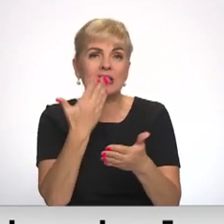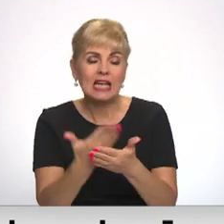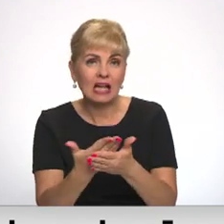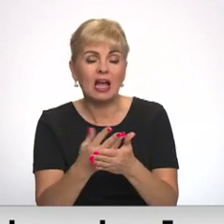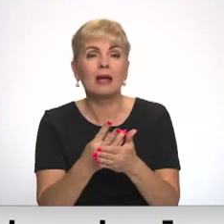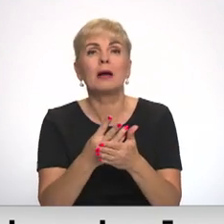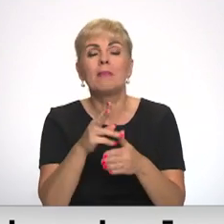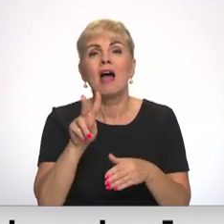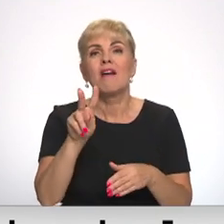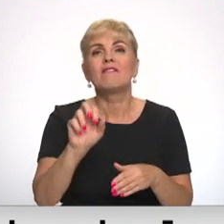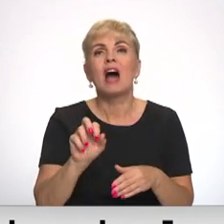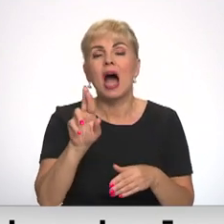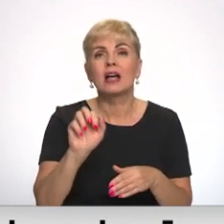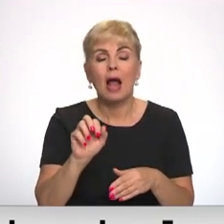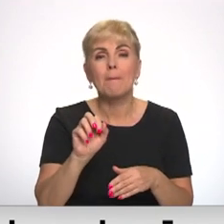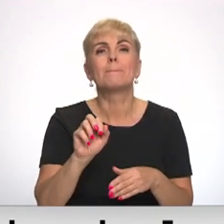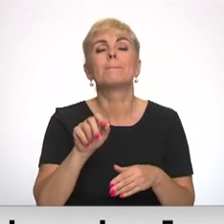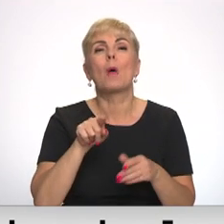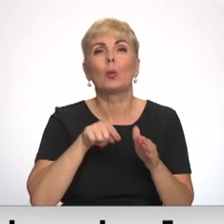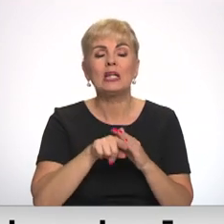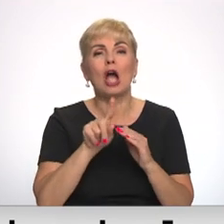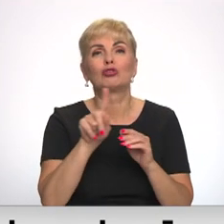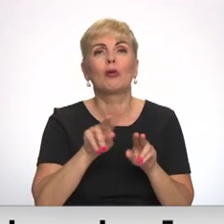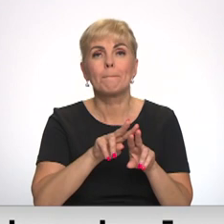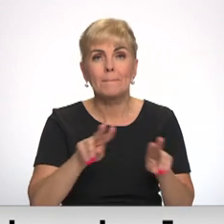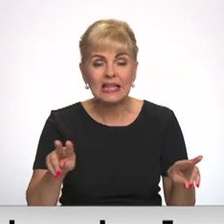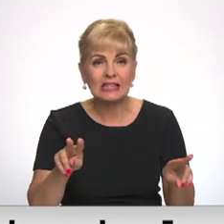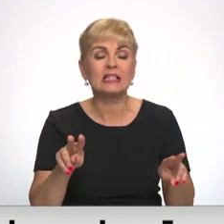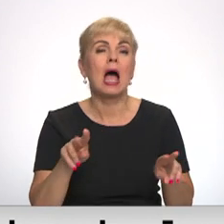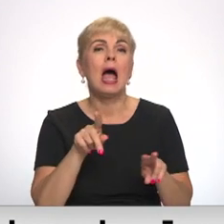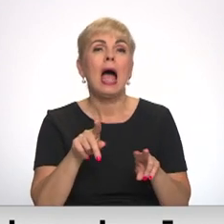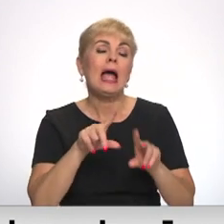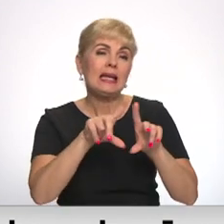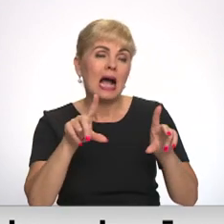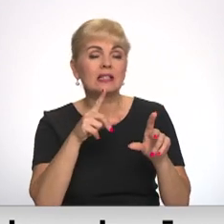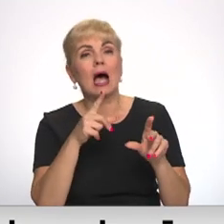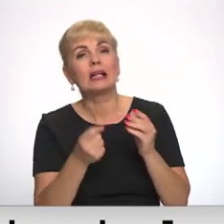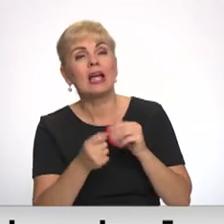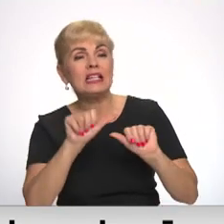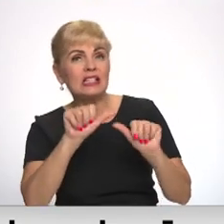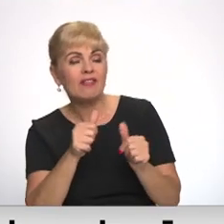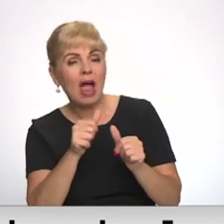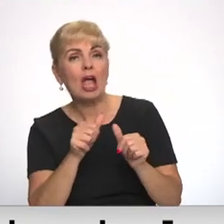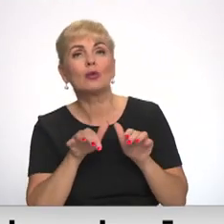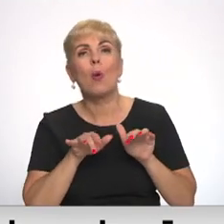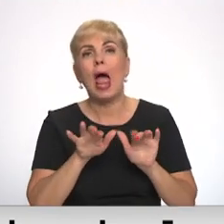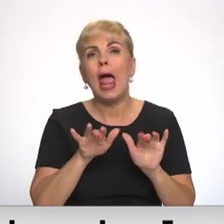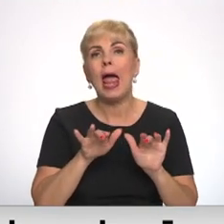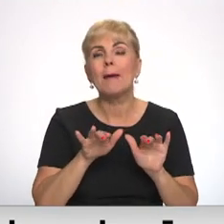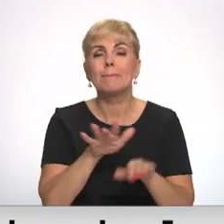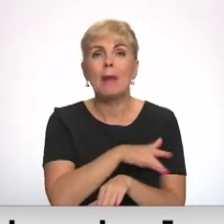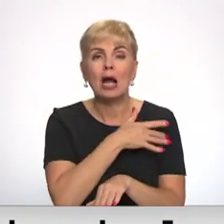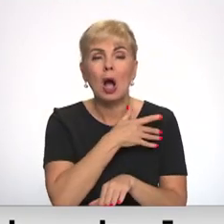ministrijai e-pakalpojumu sistēmas uzlabošanai. Piemēram, iestādi iesaka radīt metodiku e-pakalpojumu pieejamības